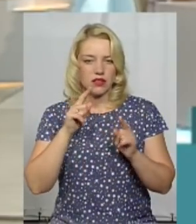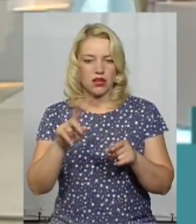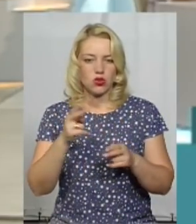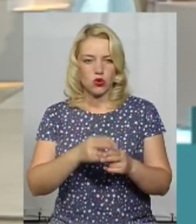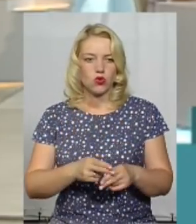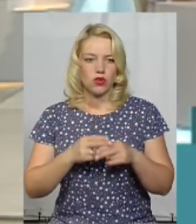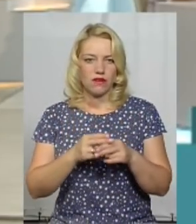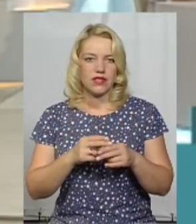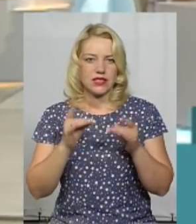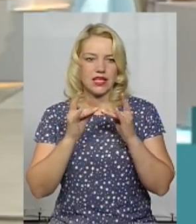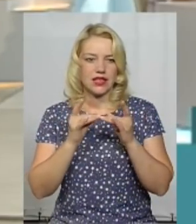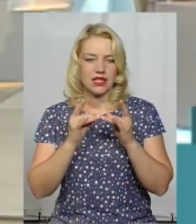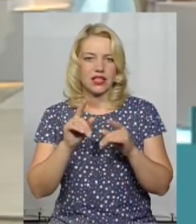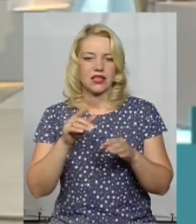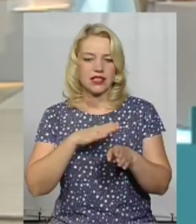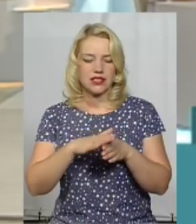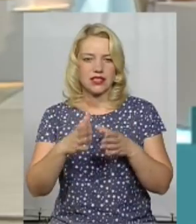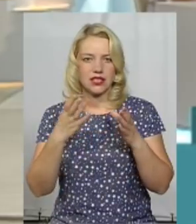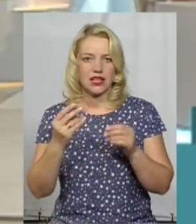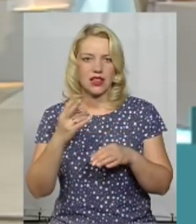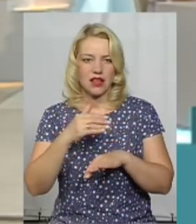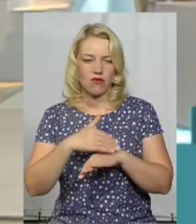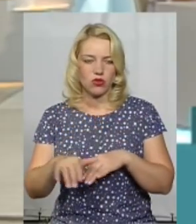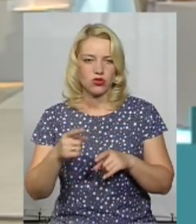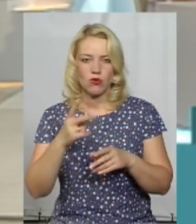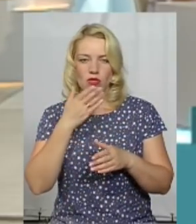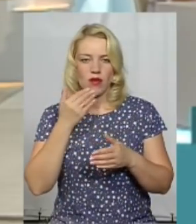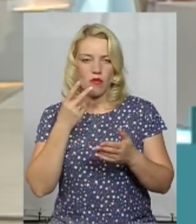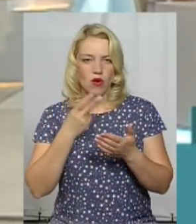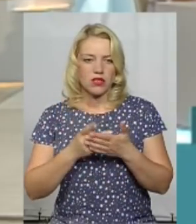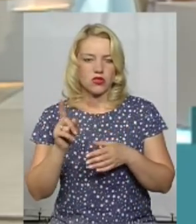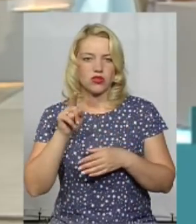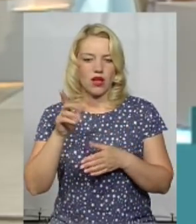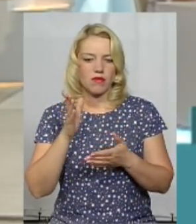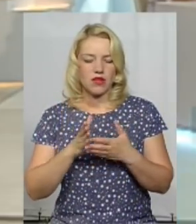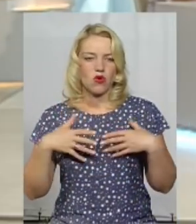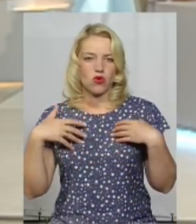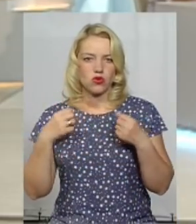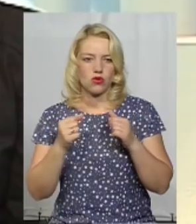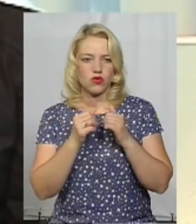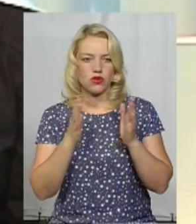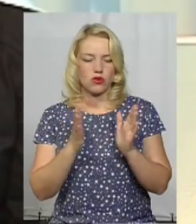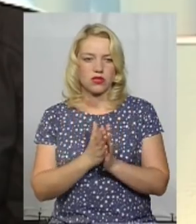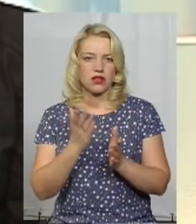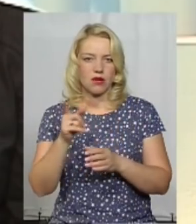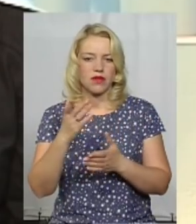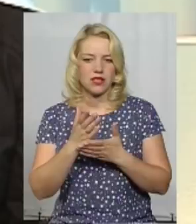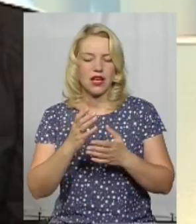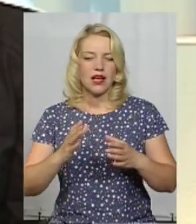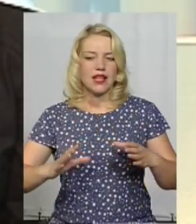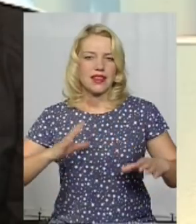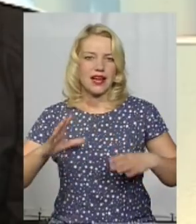цілий на вулиці, то чому не показали, що там є оздоровчий комплекс, де стоять біля 20 тренажерів,